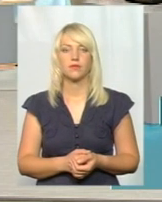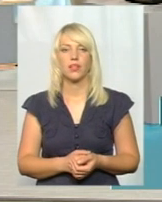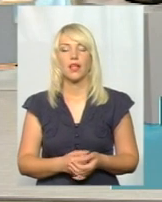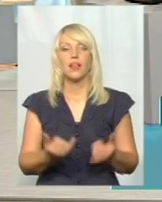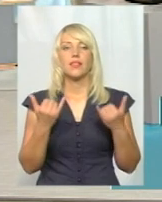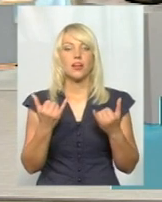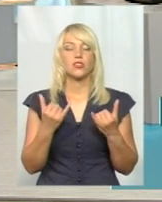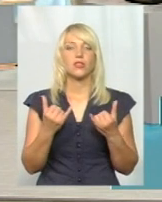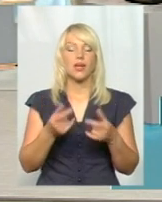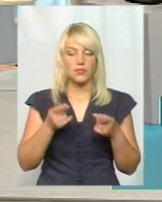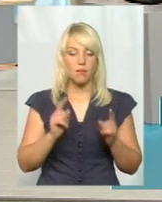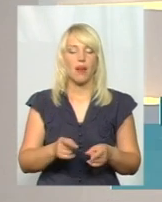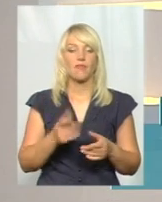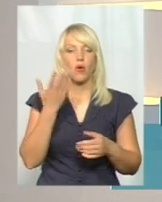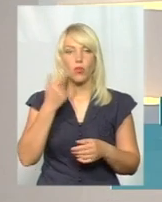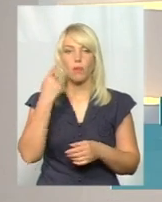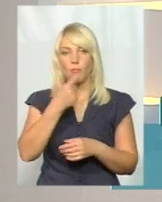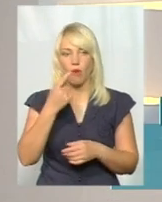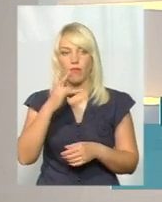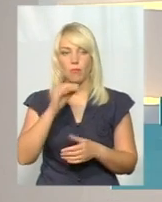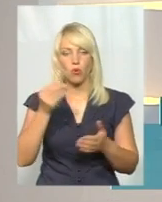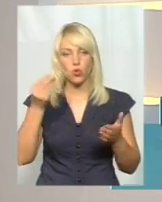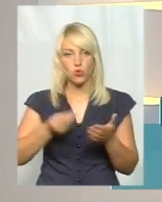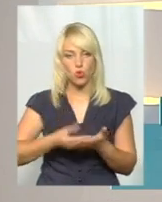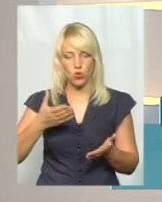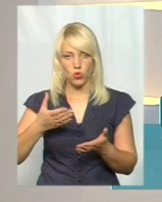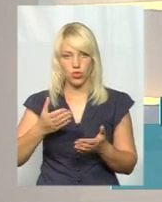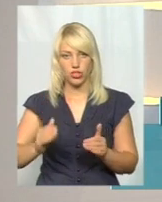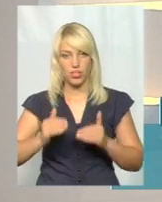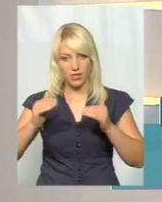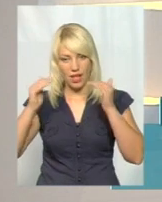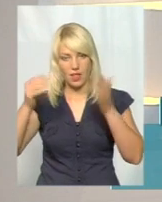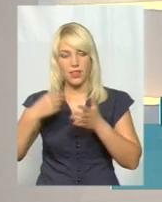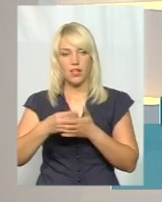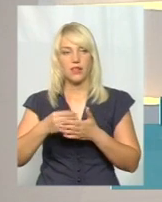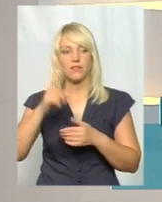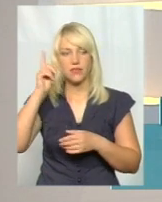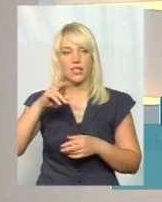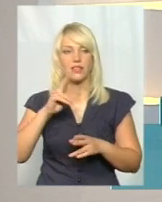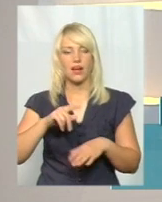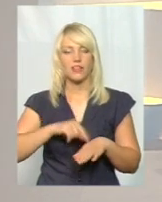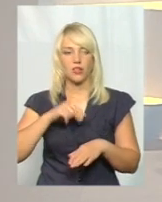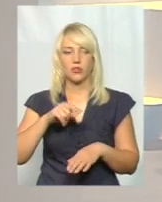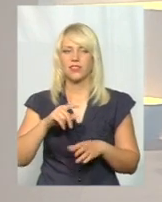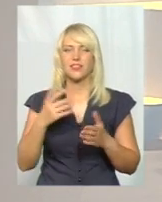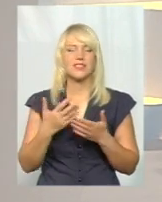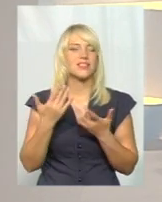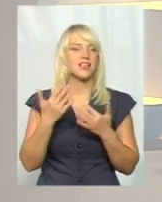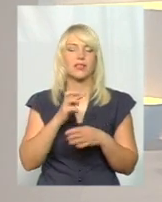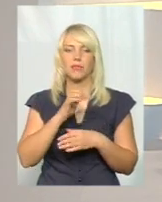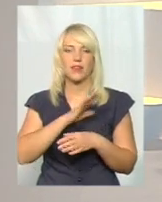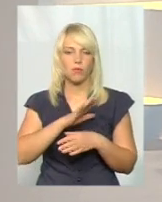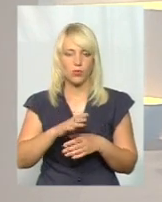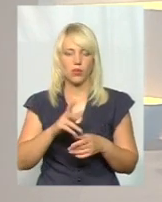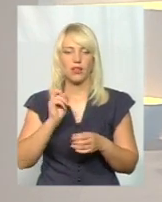Насправді, коли мова заходить про здорожчання тарифів, знаємо, про яку б суму не йшло це, знаємо, як завжди